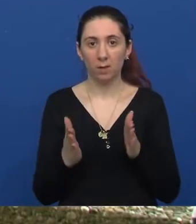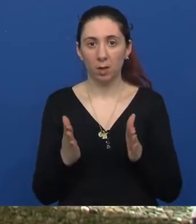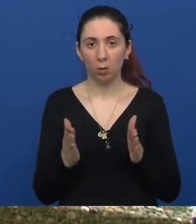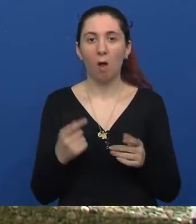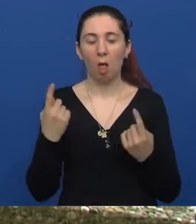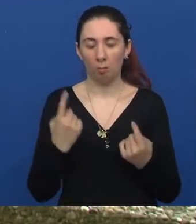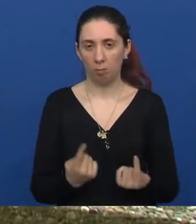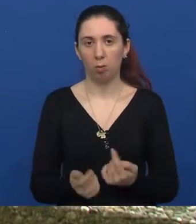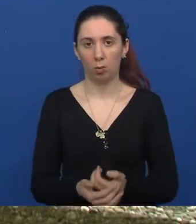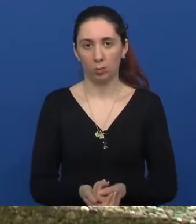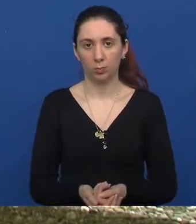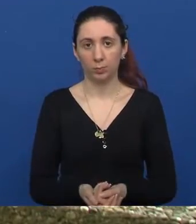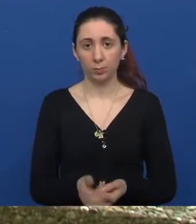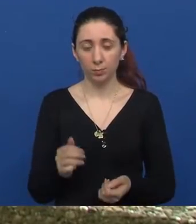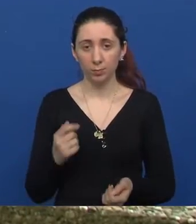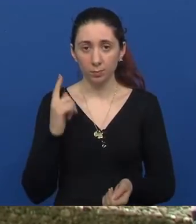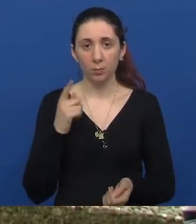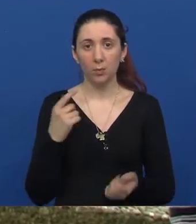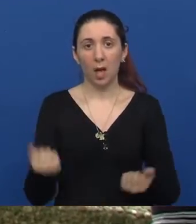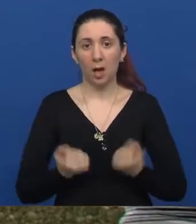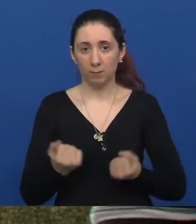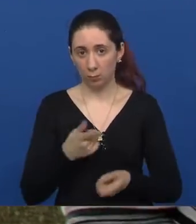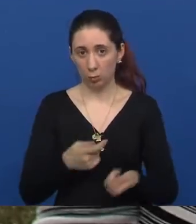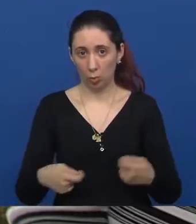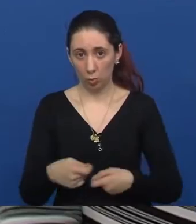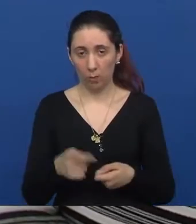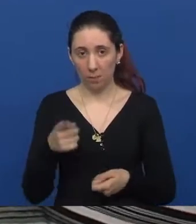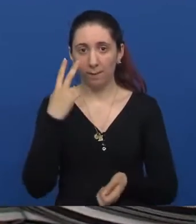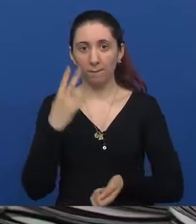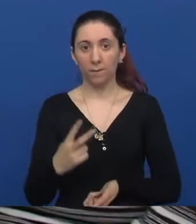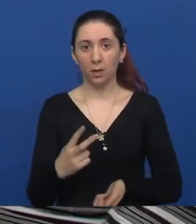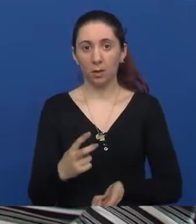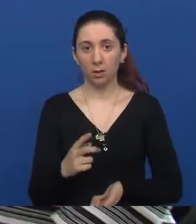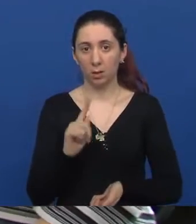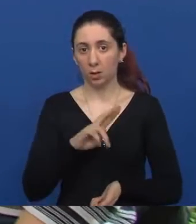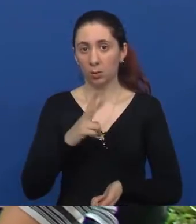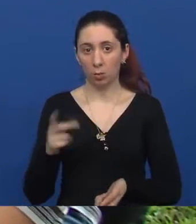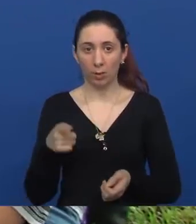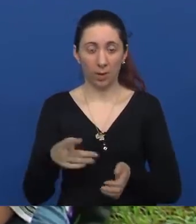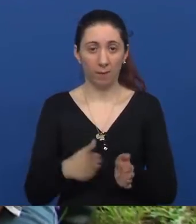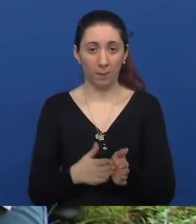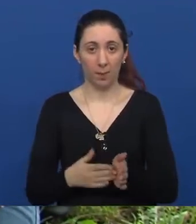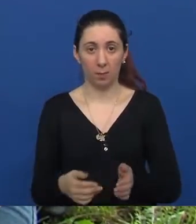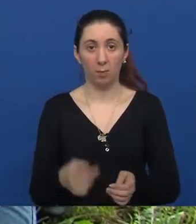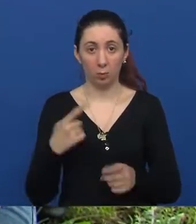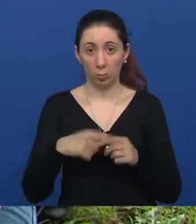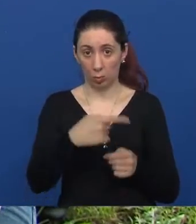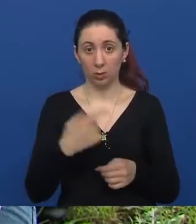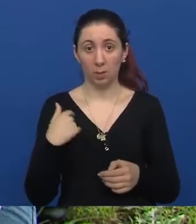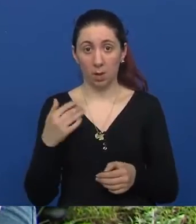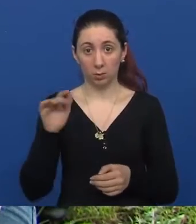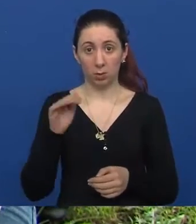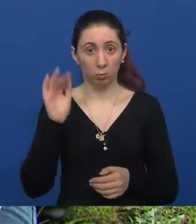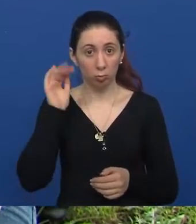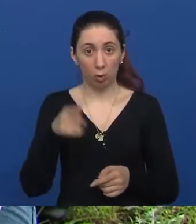postoji. Da, to sam ti htjela pitat. Vjerojatno je aktivnosti u udruzi, vidiš i možda takve neke primjere. pa preko njih sam upravo i